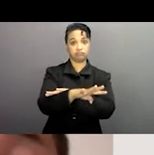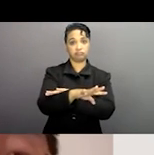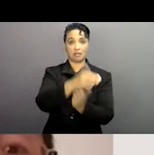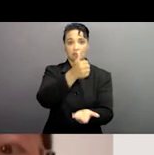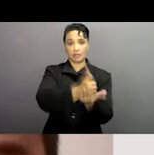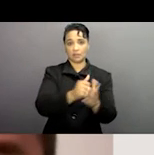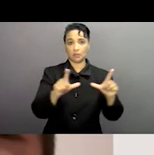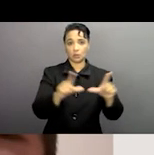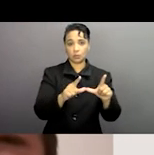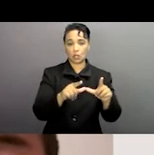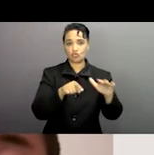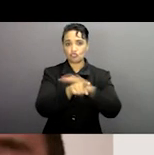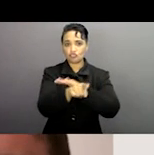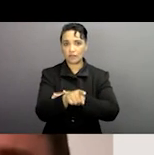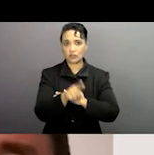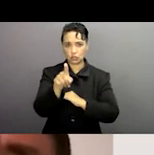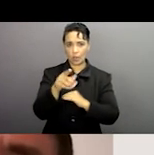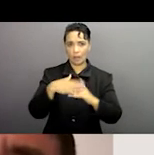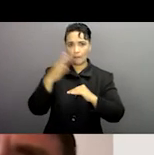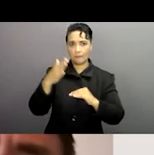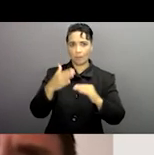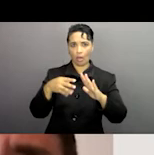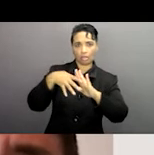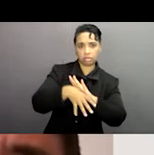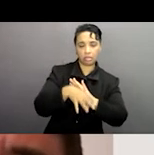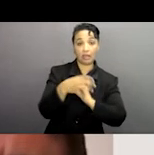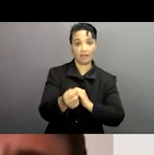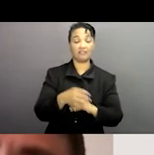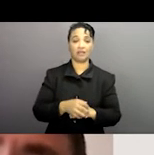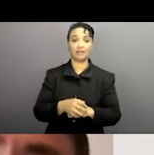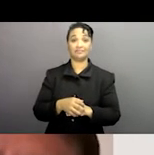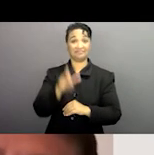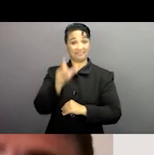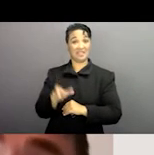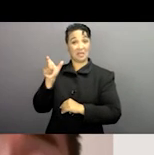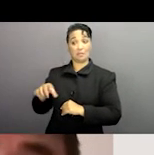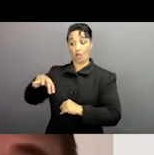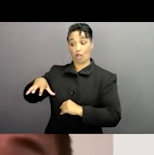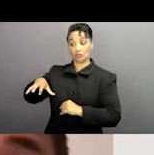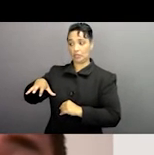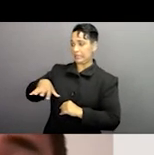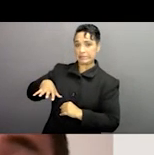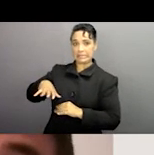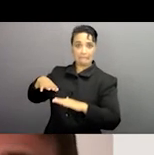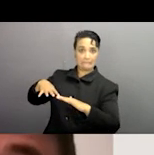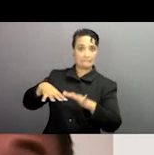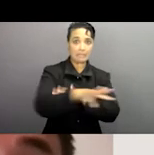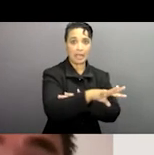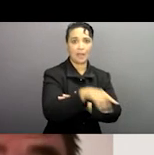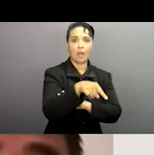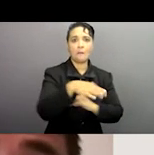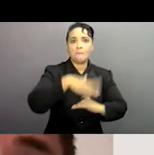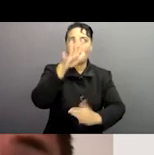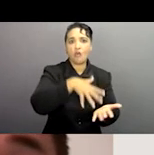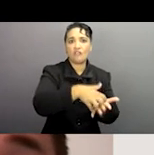des réfugiés ou des demandeurs d'asile aussi oui les personnes déplacées créent une certaine vulnérabilité pour des personnes là tout d'abord